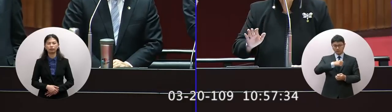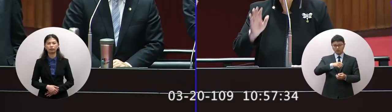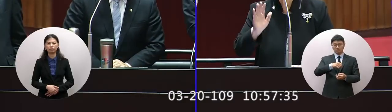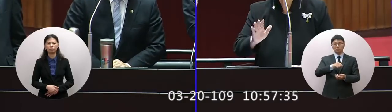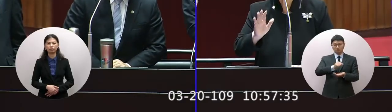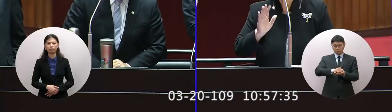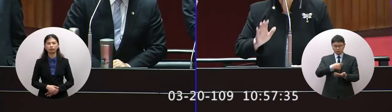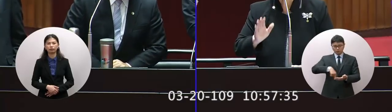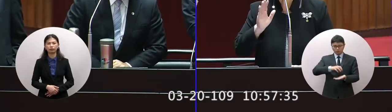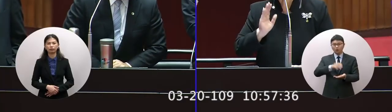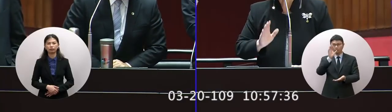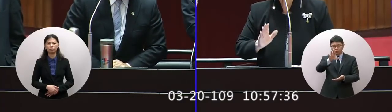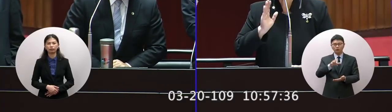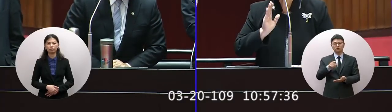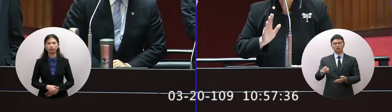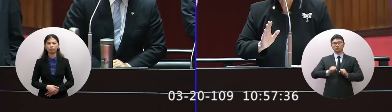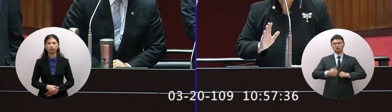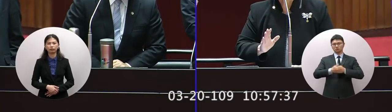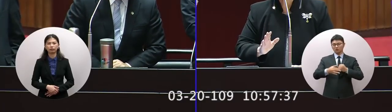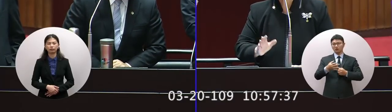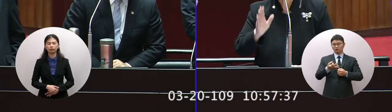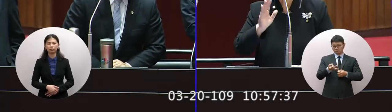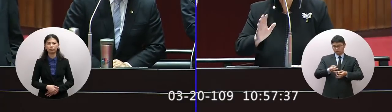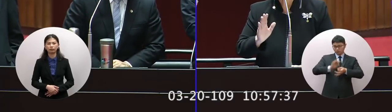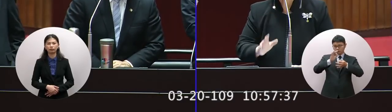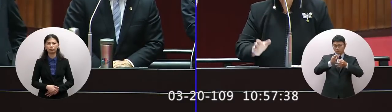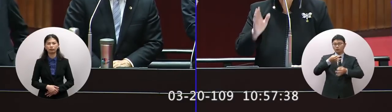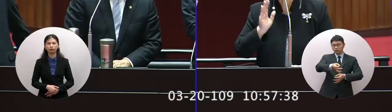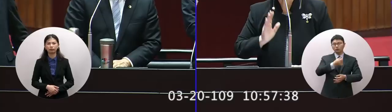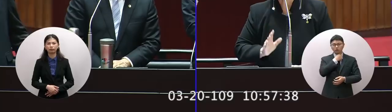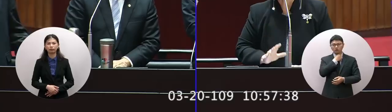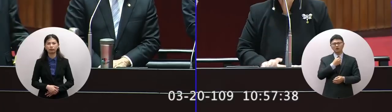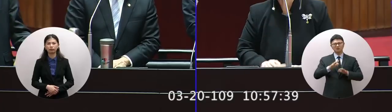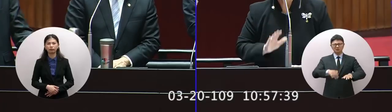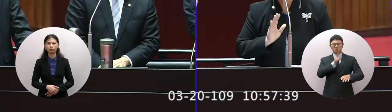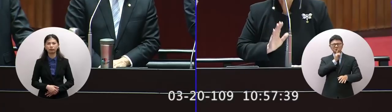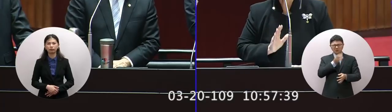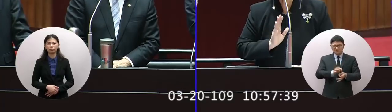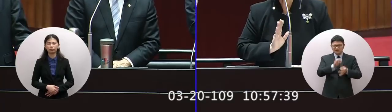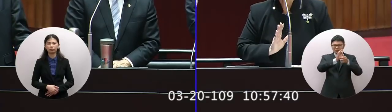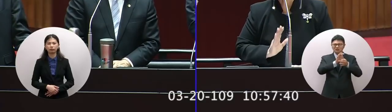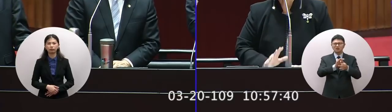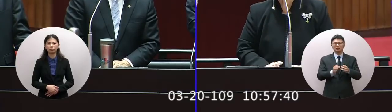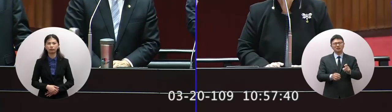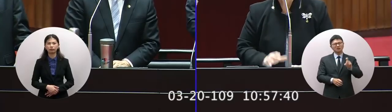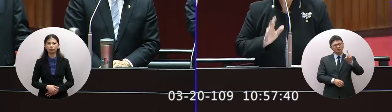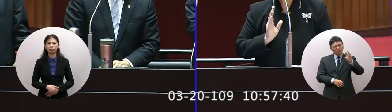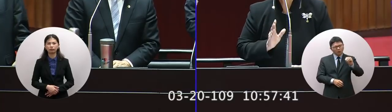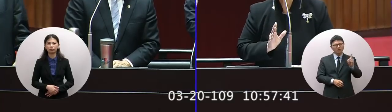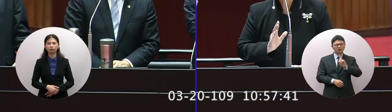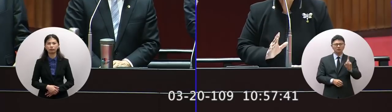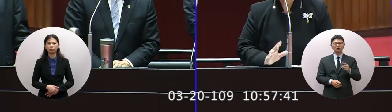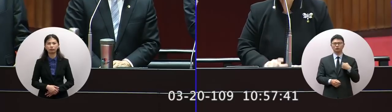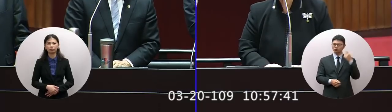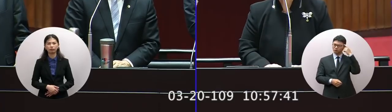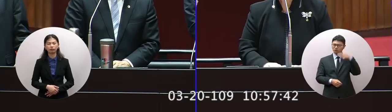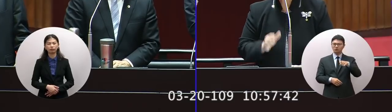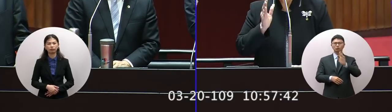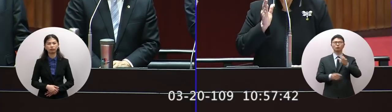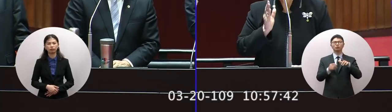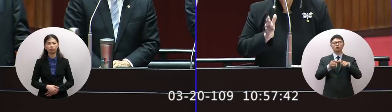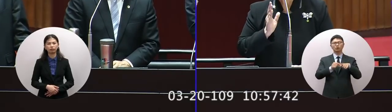萬元但是這次說這次就要調整到兩萬幾最少兩萬幾最少十萬幾我覺得這對他們是不公平因為憲